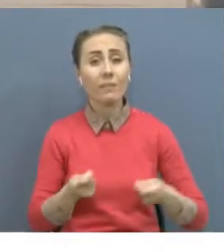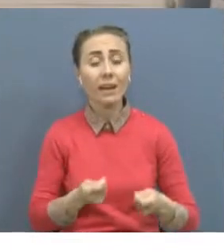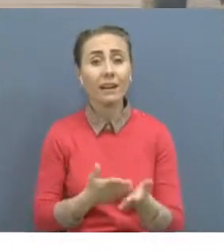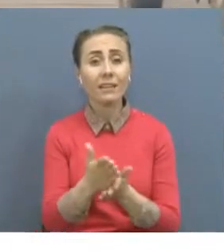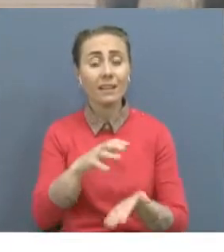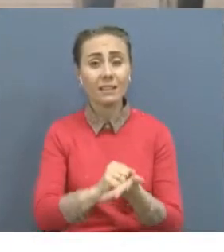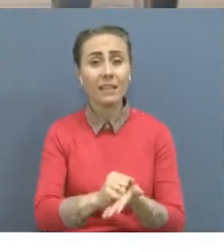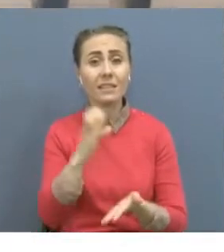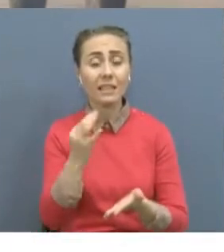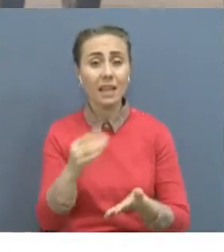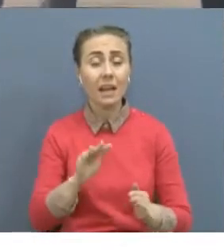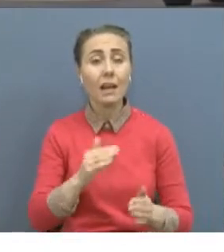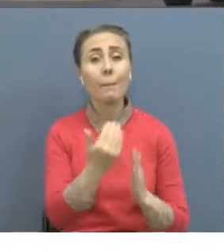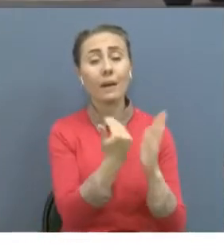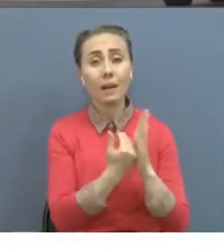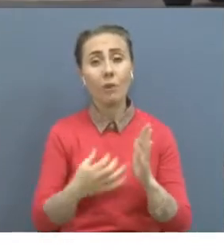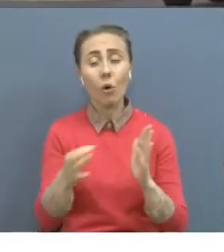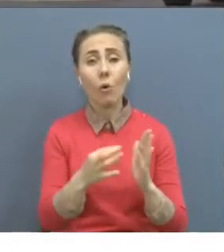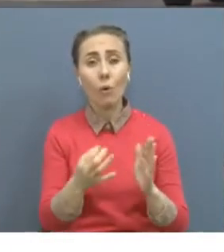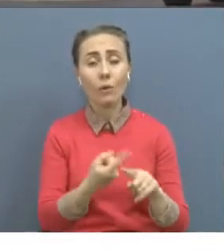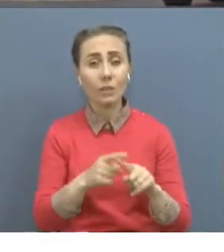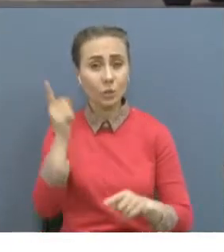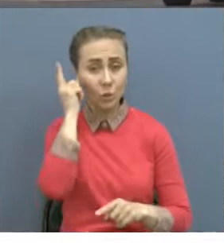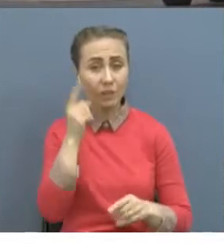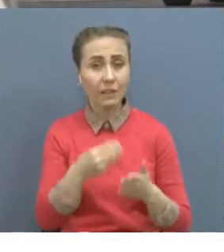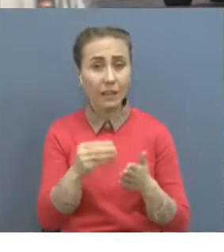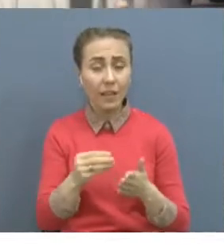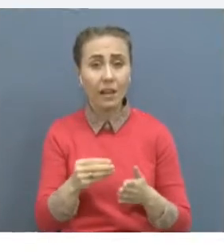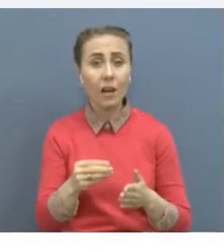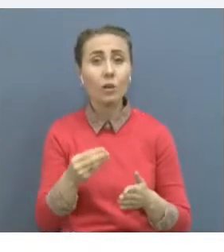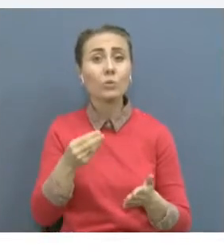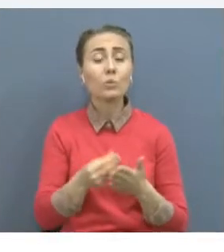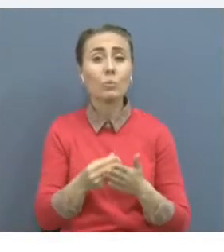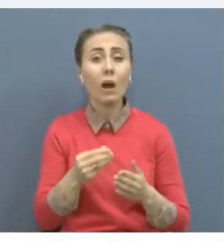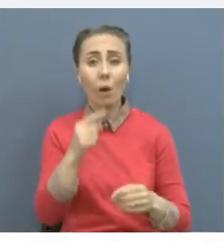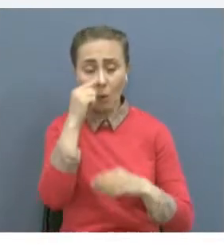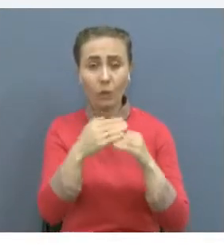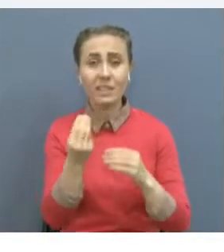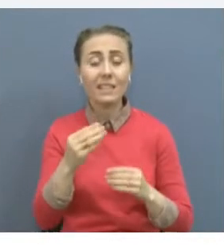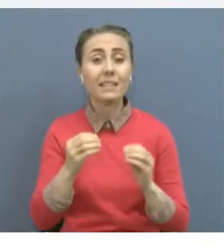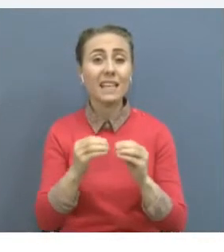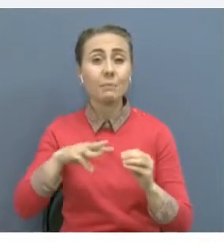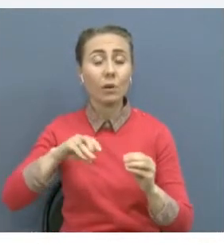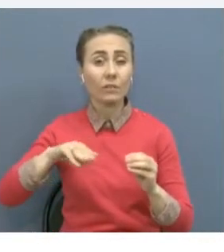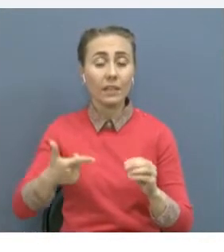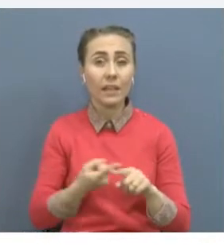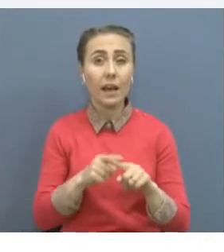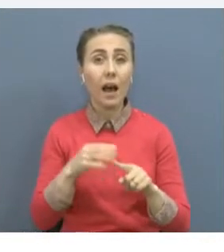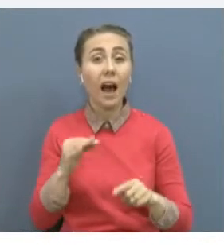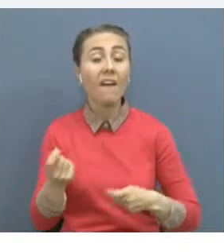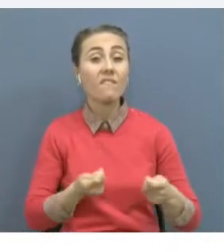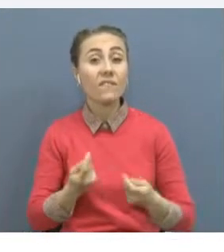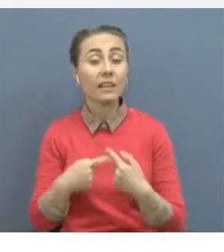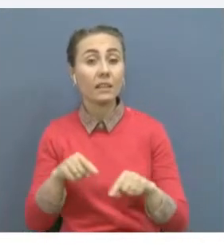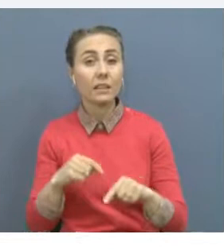жоспарылаған. Бұл жаңғызу фактысы мемлекеттік сатывалуылар жүйесін бақылау кезінде анықталған. Алай дәліметтік жерде ақпарат бұрмалан таратылған. Сұн